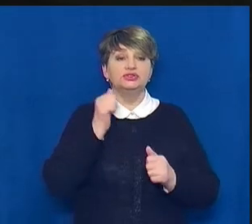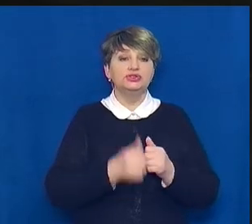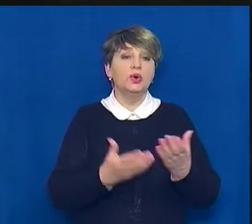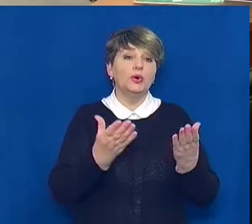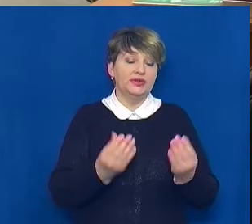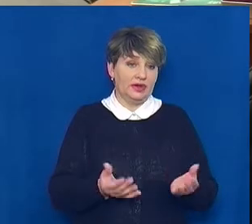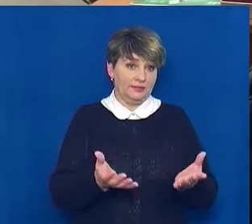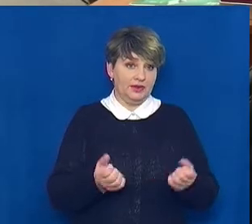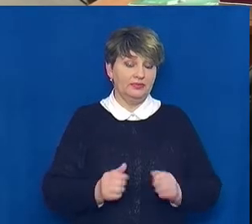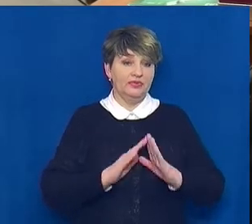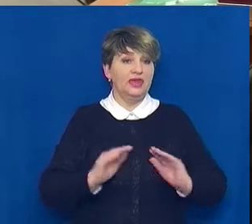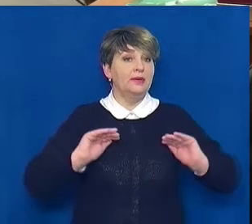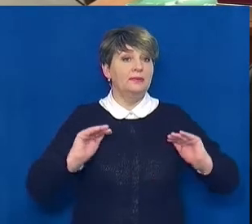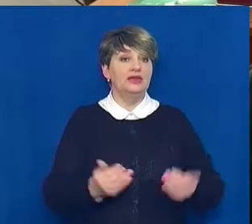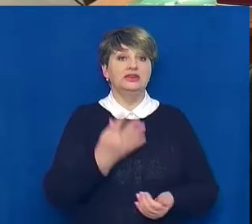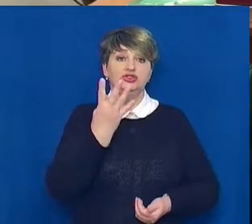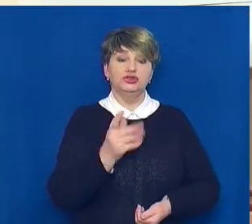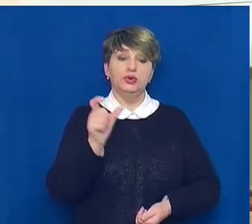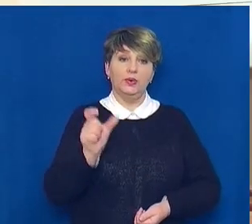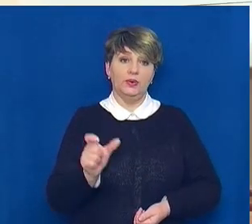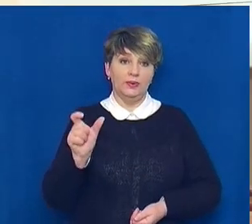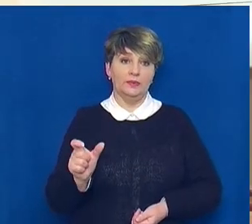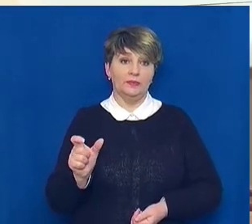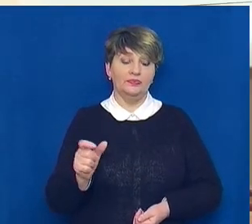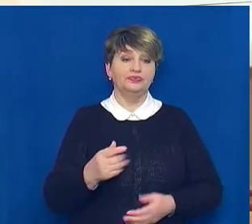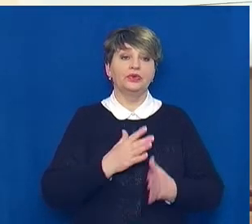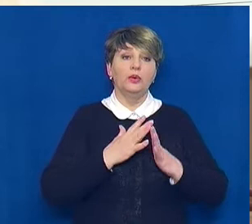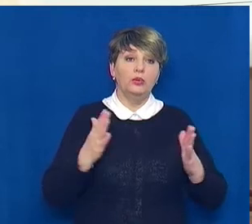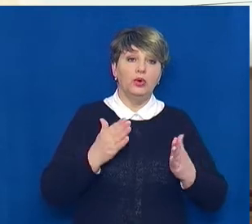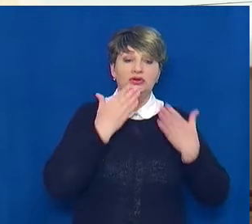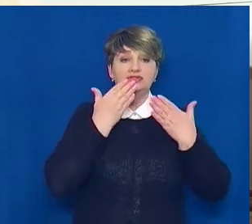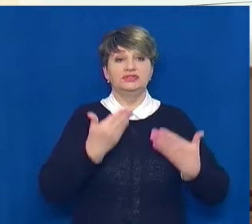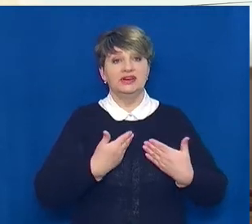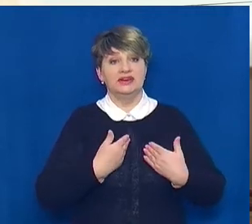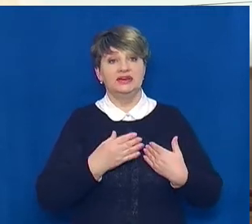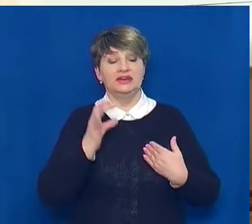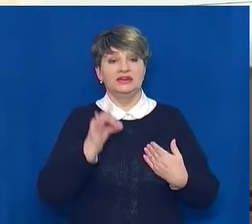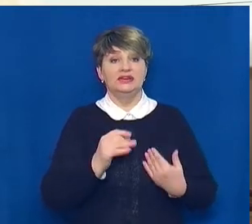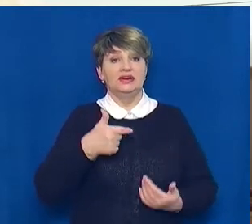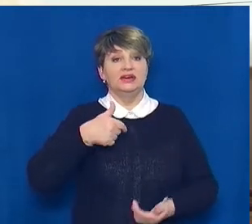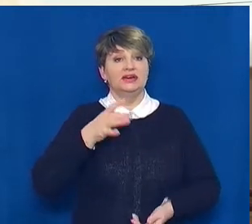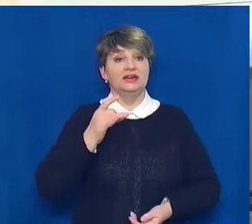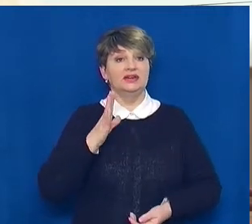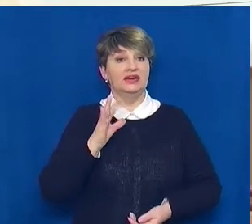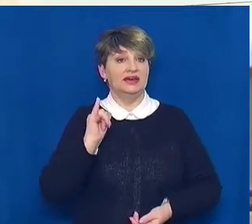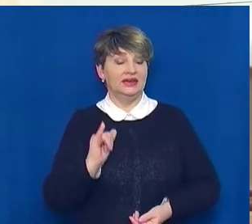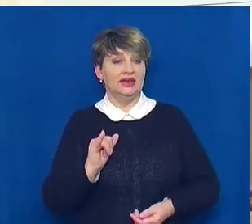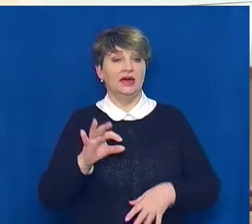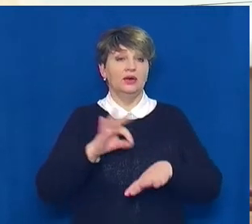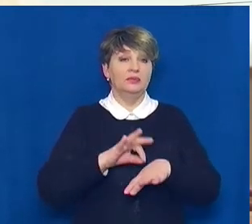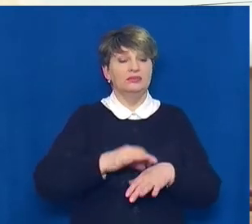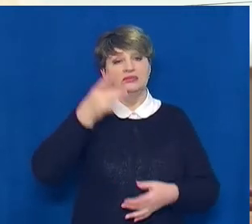приймає не менше чотирьох людей. Переважно звертаються з ознаками ГРВІ, головний біль,